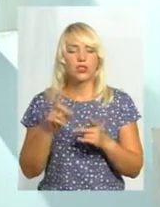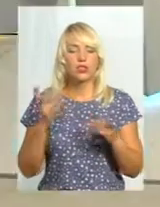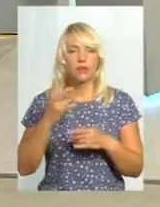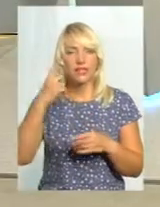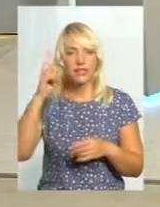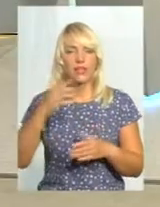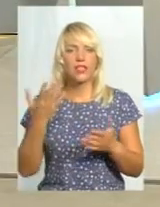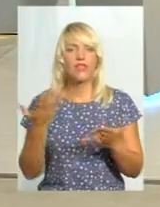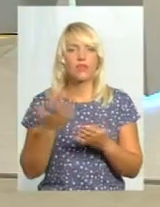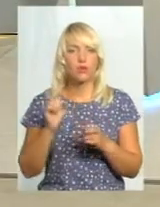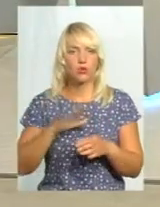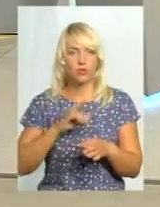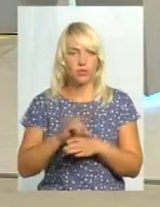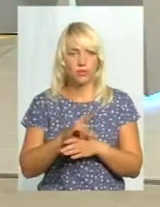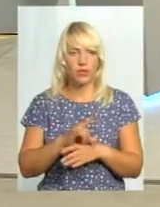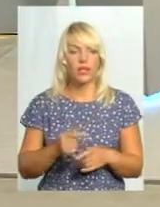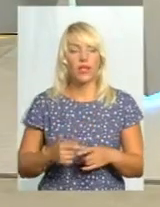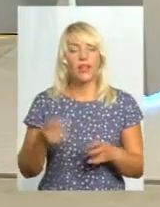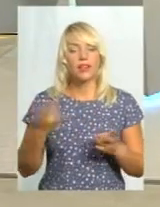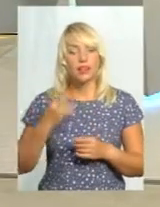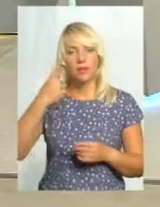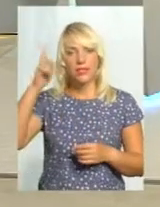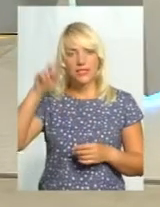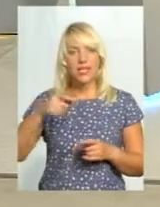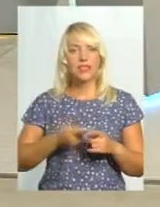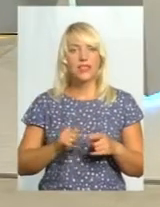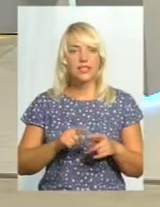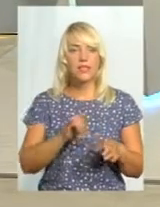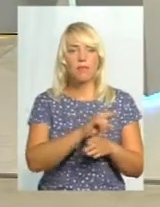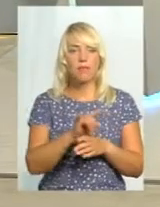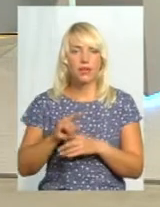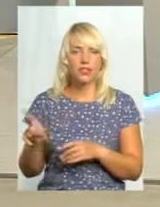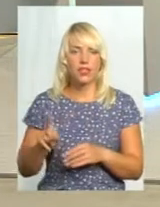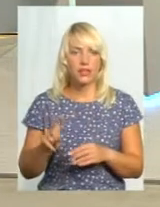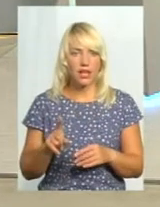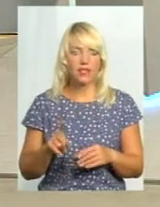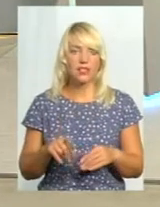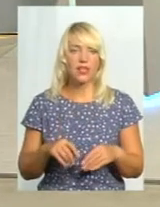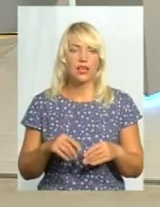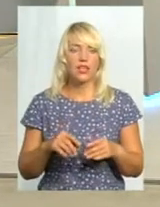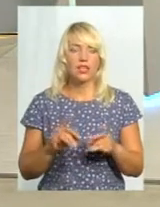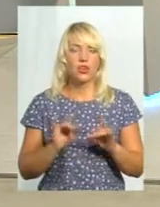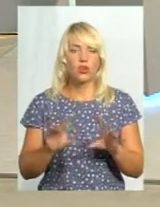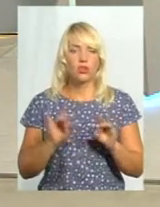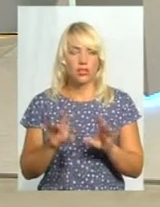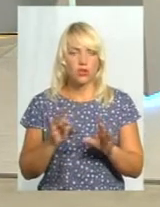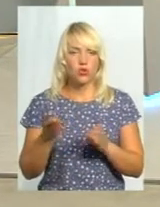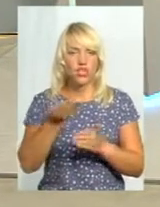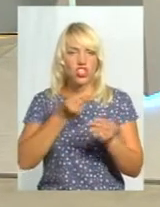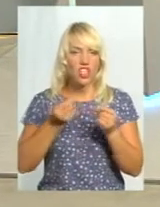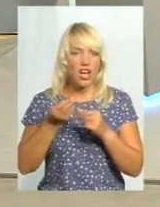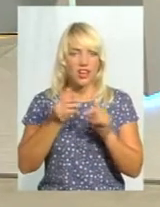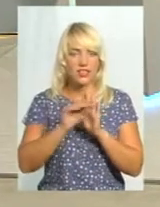все ж таки? Ну, якраз потрібно знати оці пастки, які розставляють шахраї, і оці шахрайські схеми